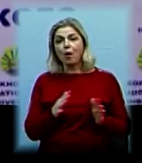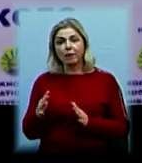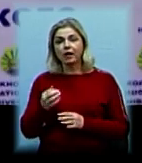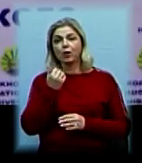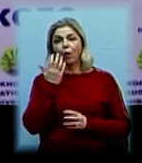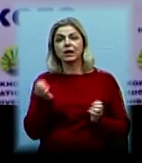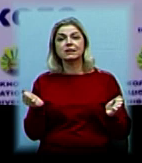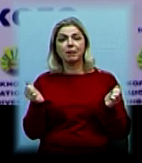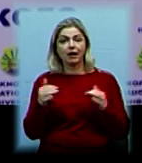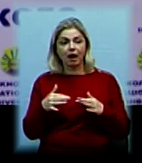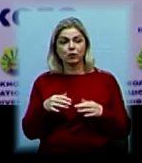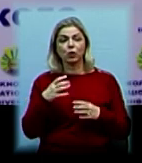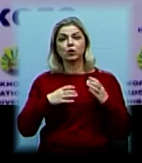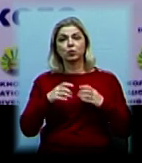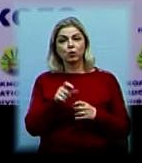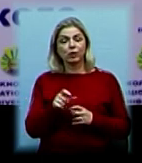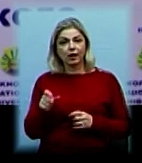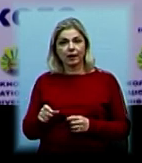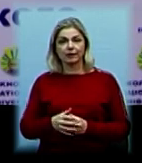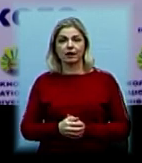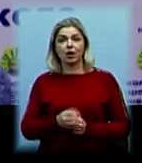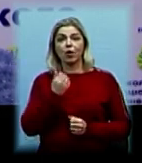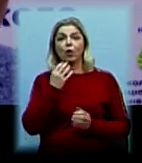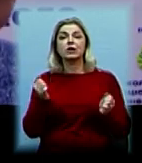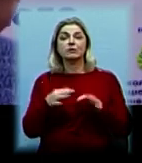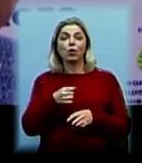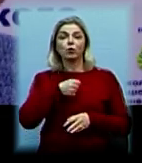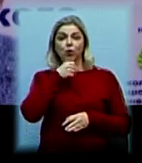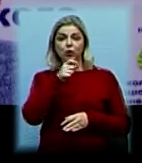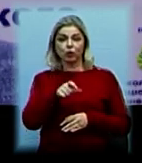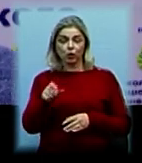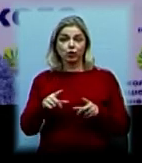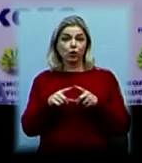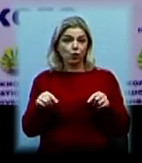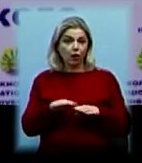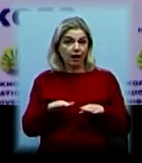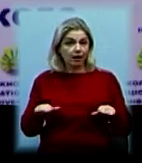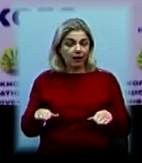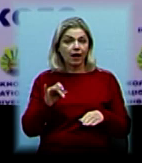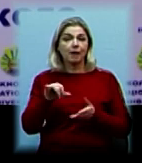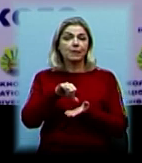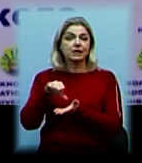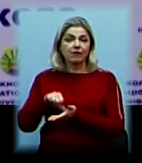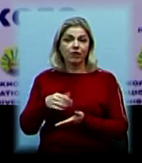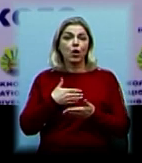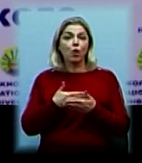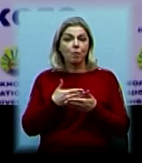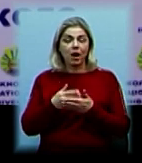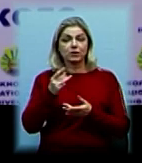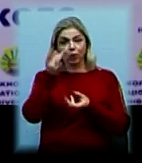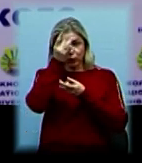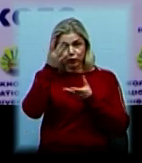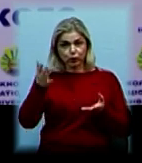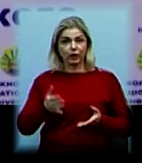збираються студенти, коли збираються дорослі люди, школярі, представники громадськості, культури.